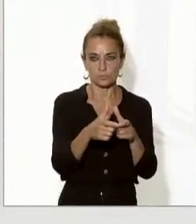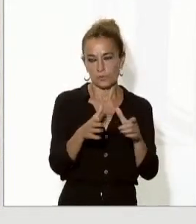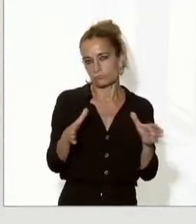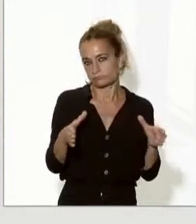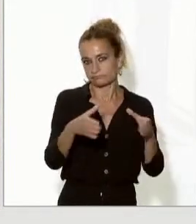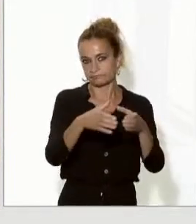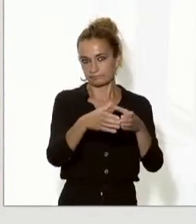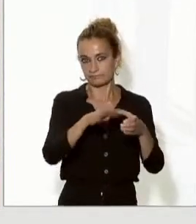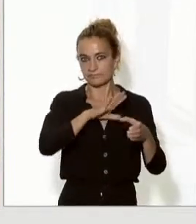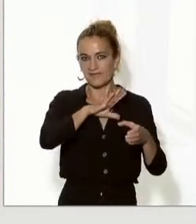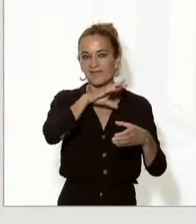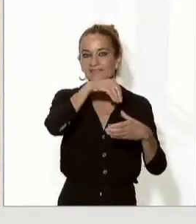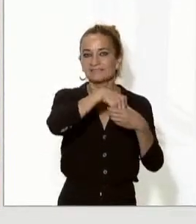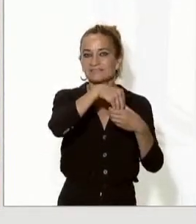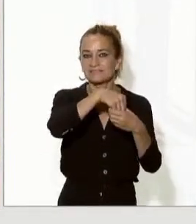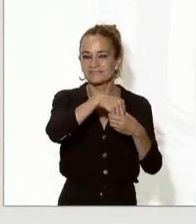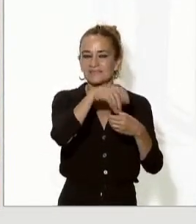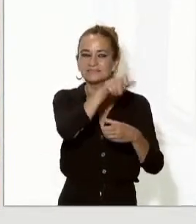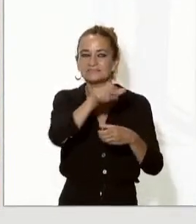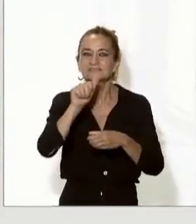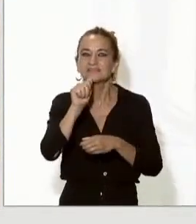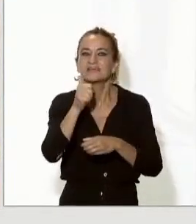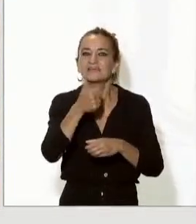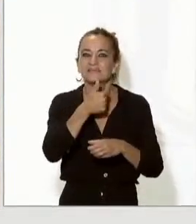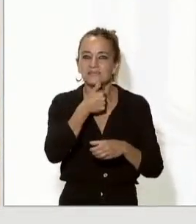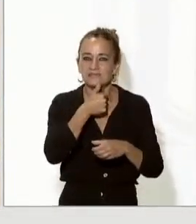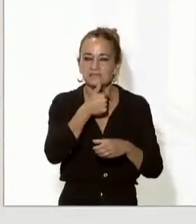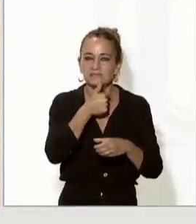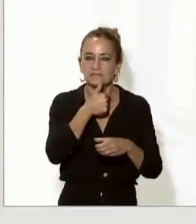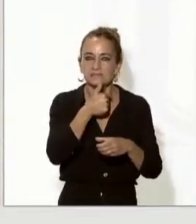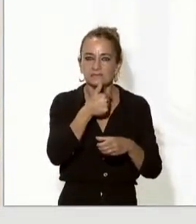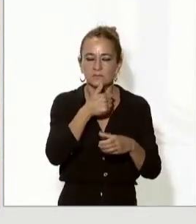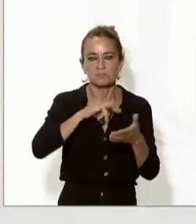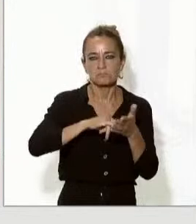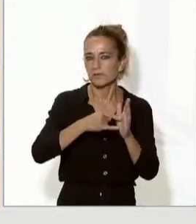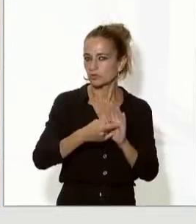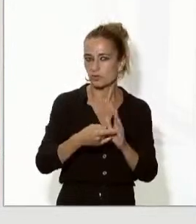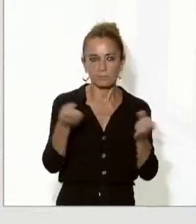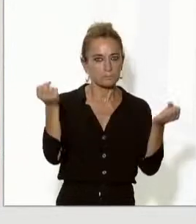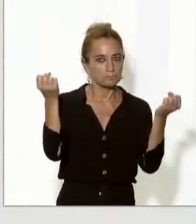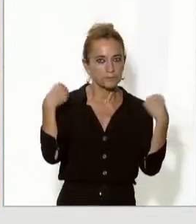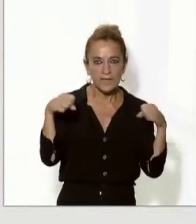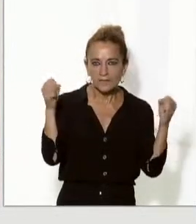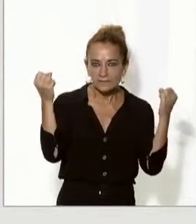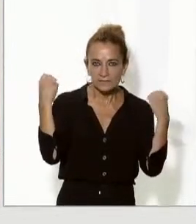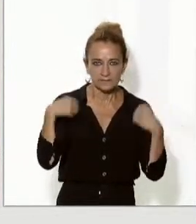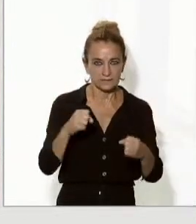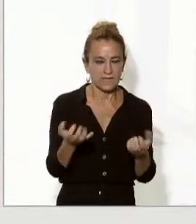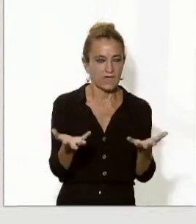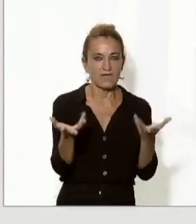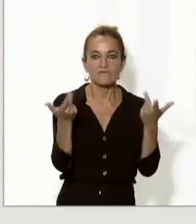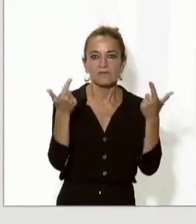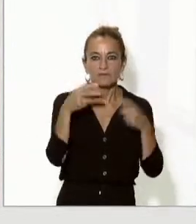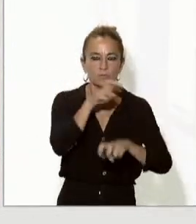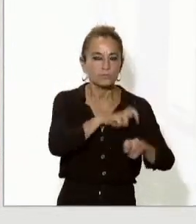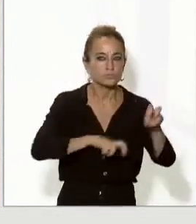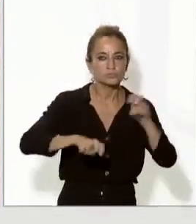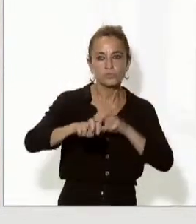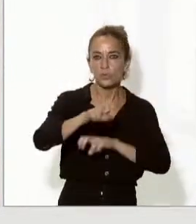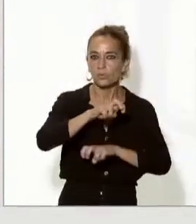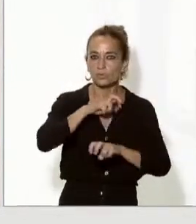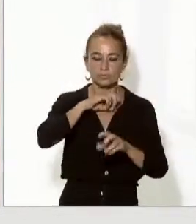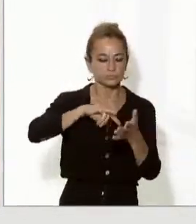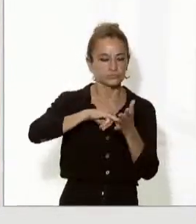metodologia de treball, de tal manera que sigui, com deia, molt pràctic, molt efectiu, trobant solucions concretes, específiques, a les